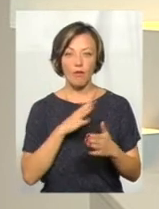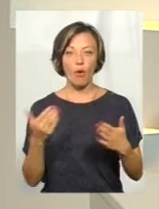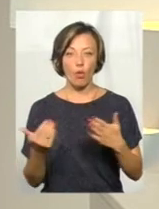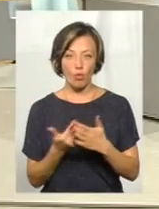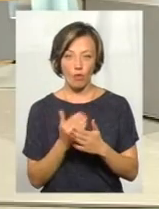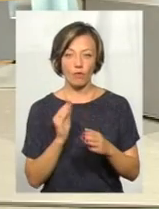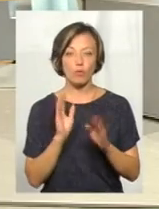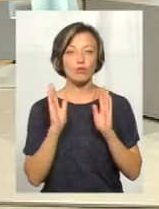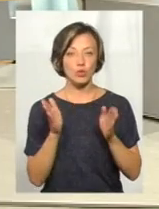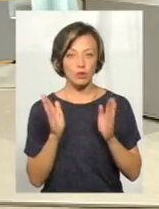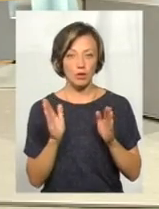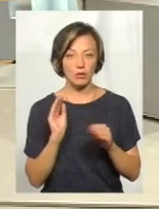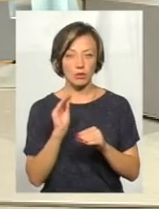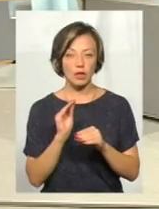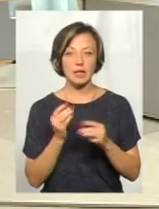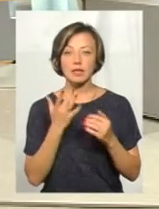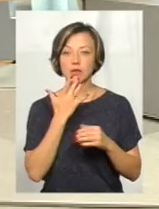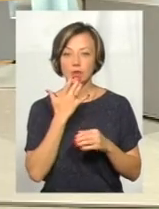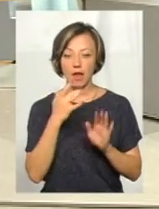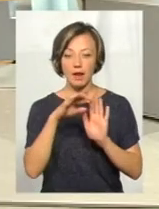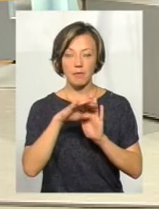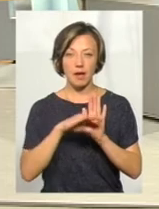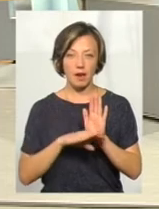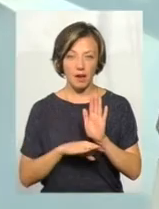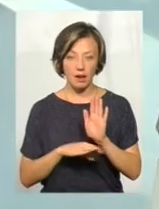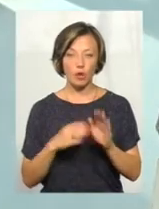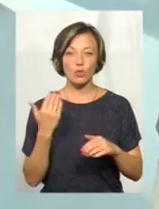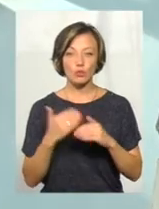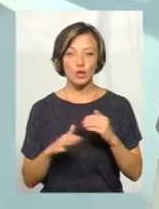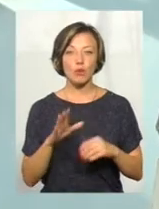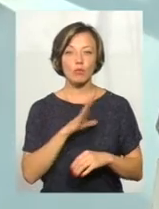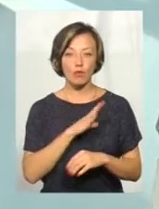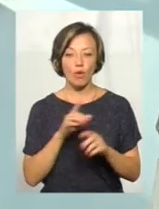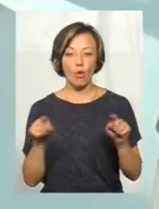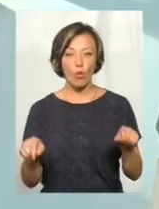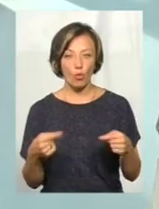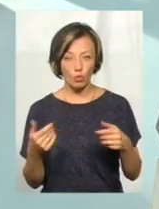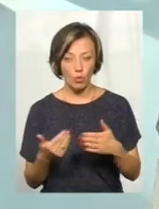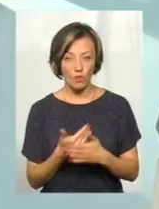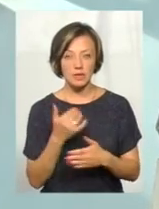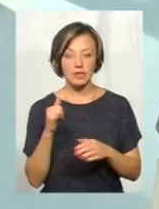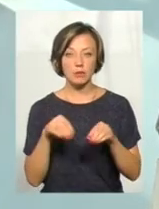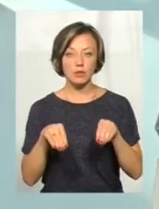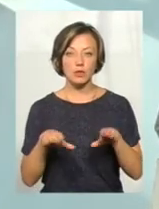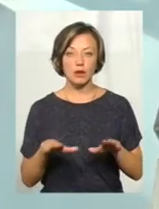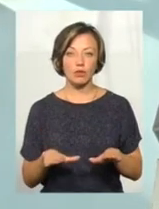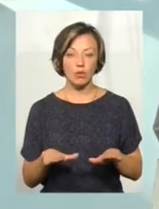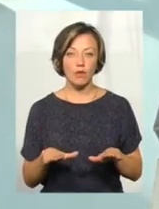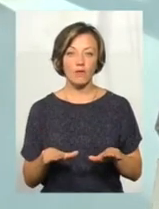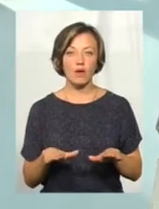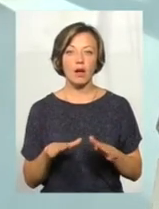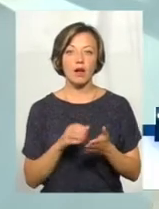Точніше, буде оновлений. Національний перелік вже був оновлений і постанова, яка його